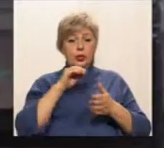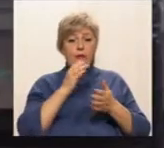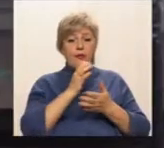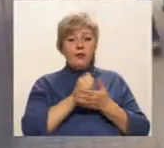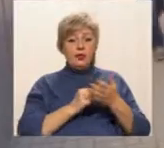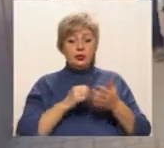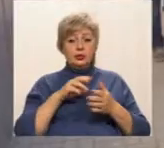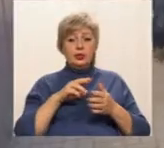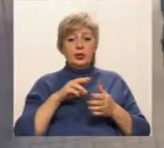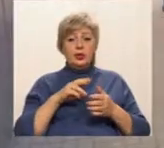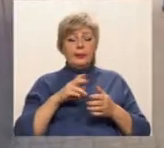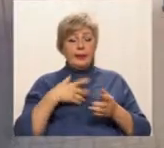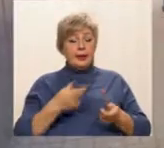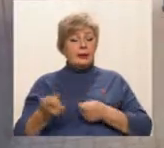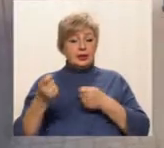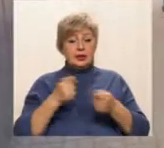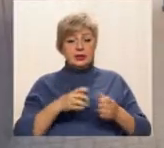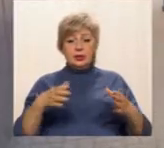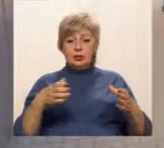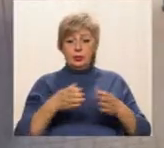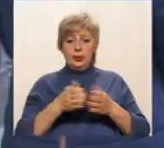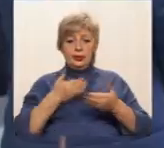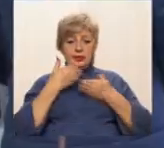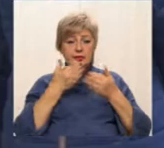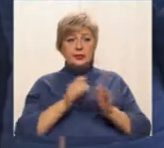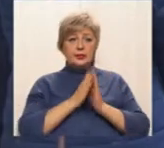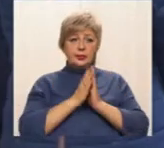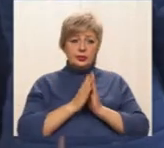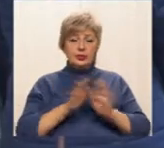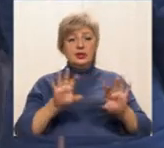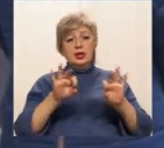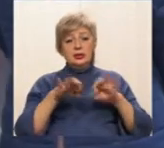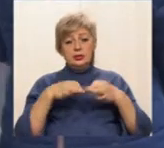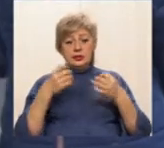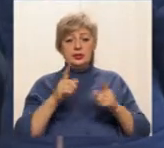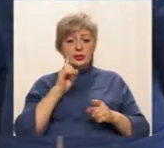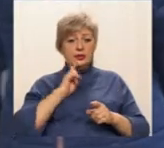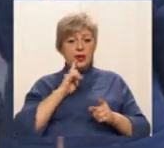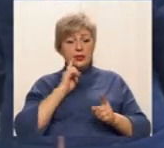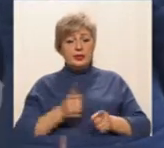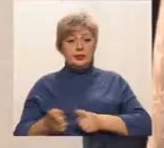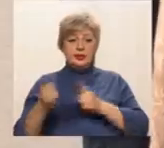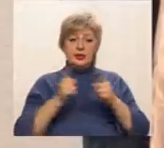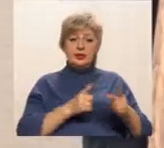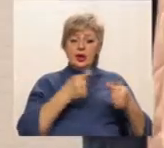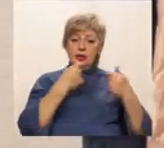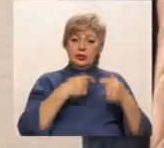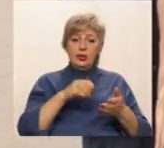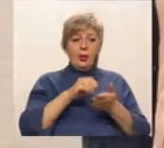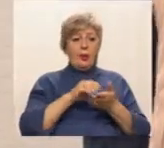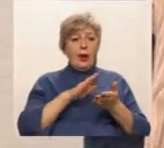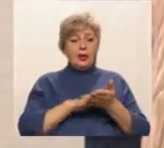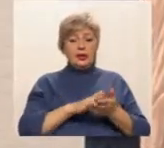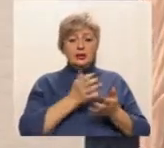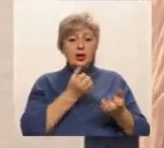гуртожитку принесли групове звернення, в якому просять дозволити тимчасово перейти на баланс іншого балансоутримувача. У відношенні